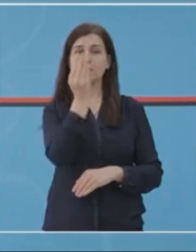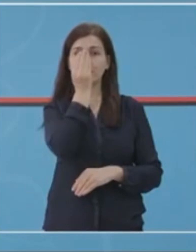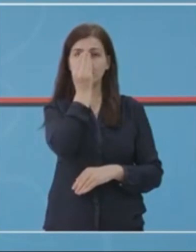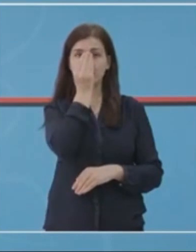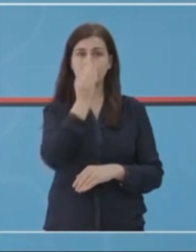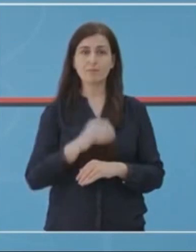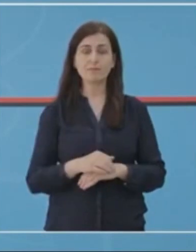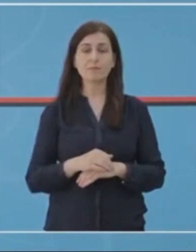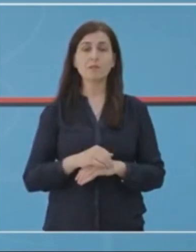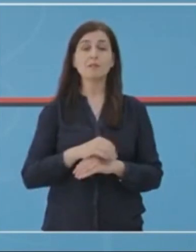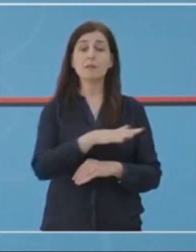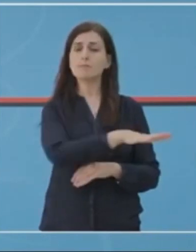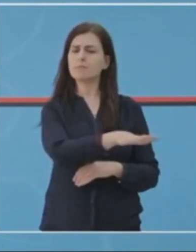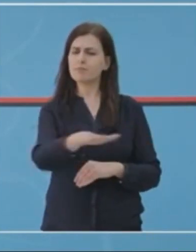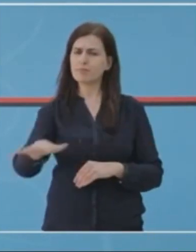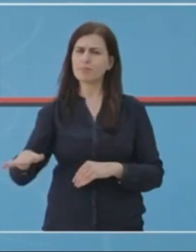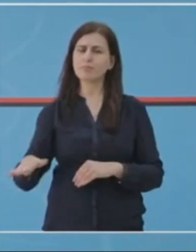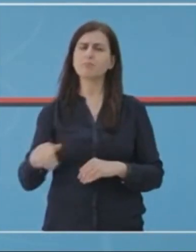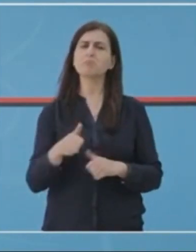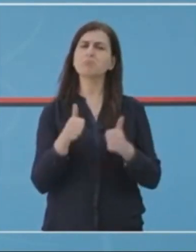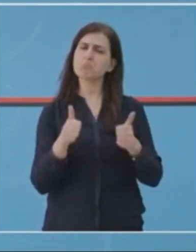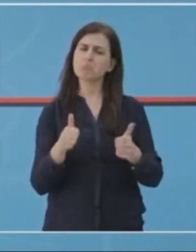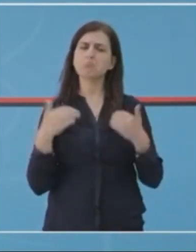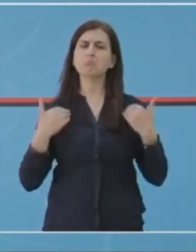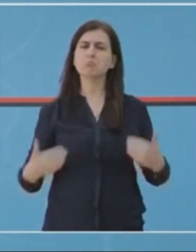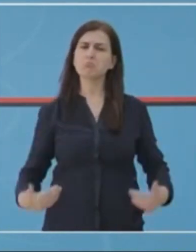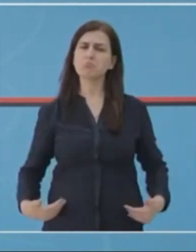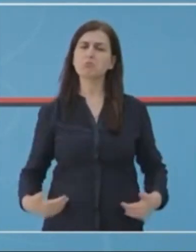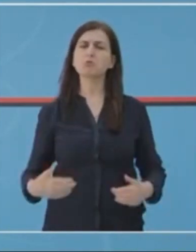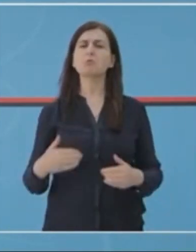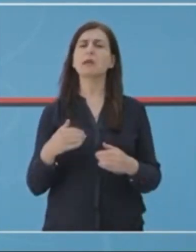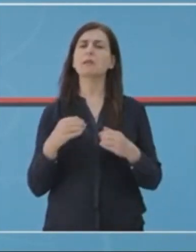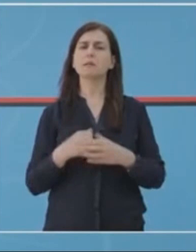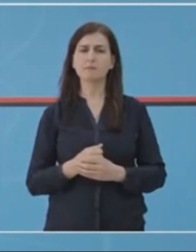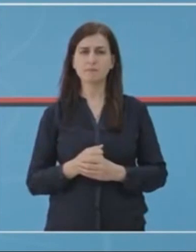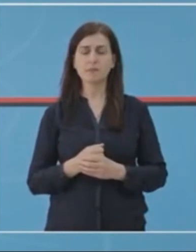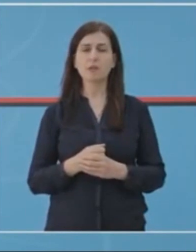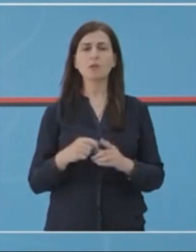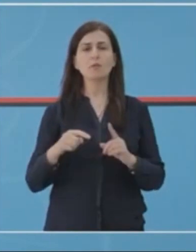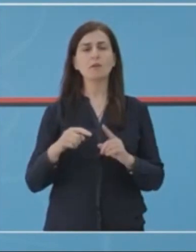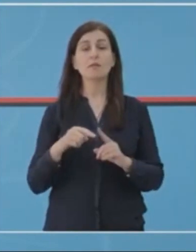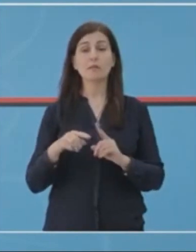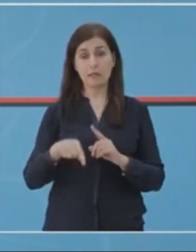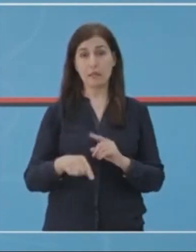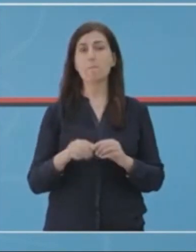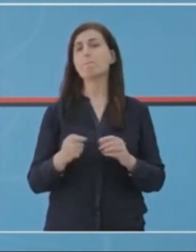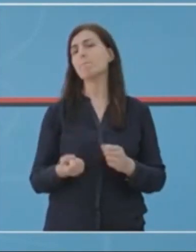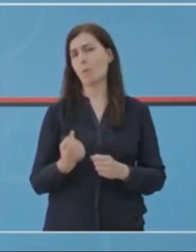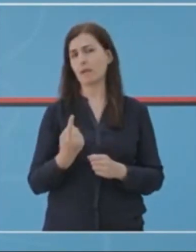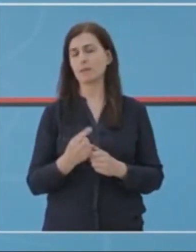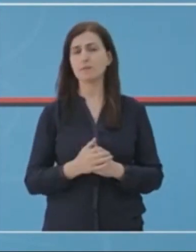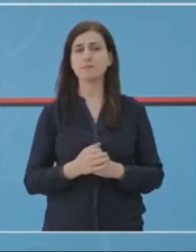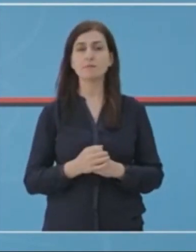intubuar. Piesa tjetër e të shëruarve në pavion janë në gjëndjet të stabilizuar deri në këto momente.